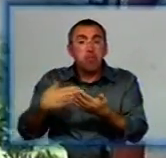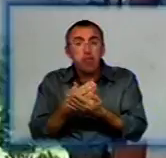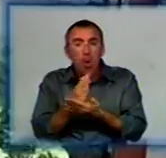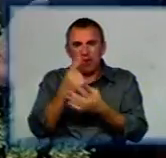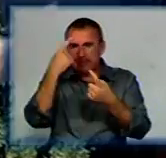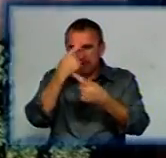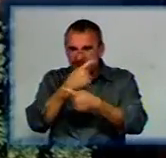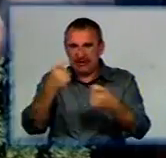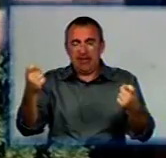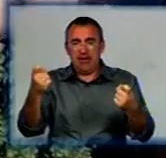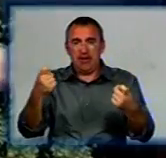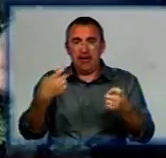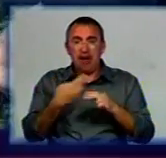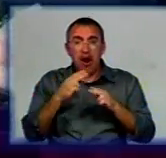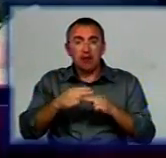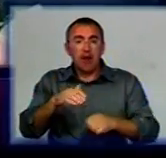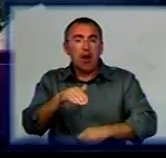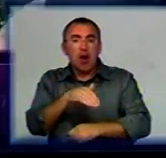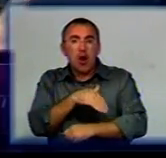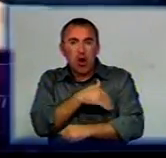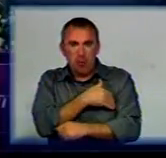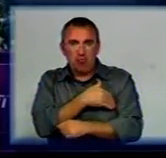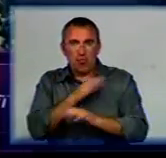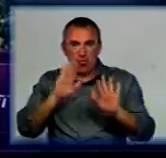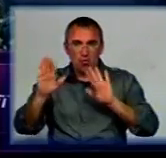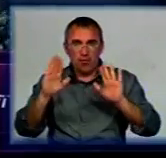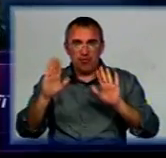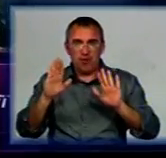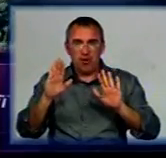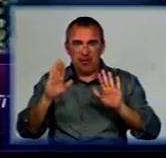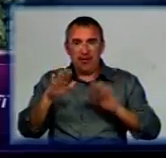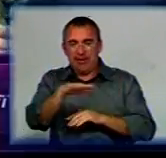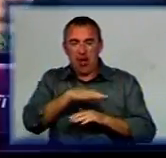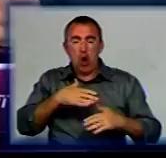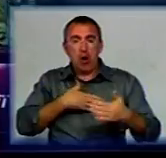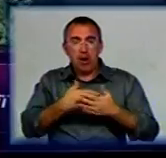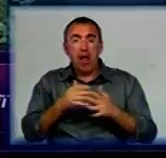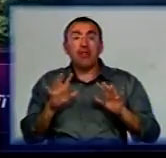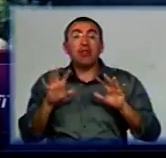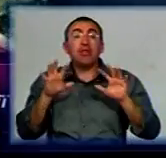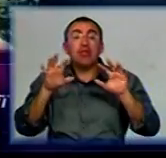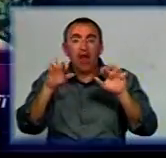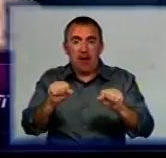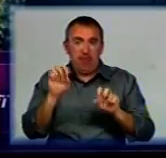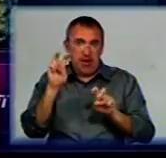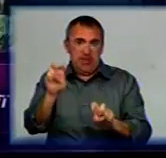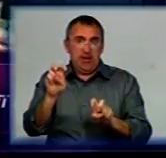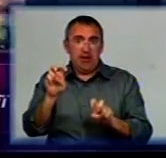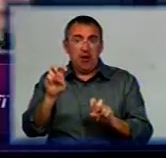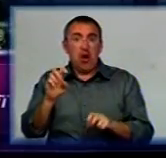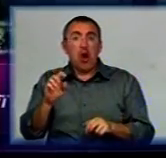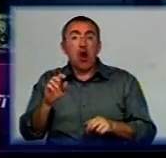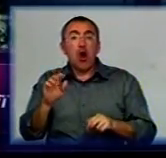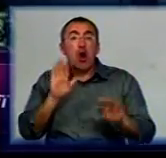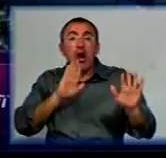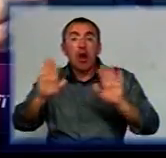закликами. Це імущество територіальної громади. Ці речі можна назвати так – нападення на імущество